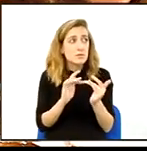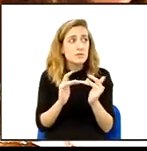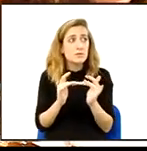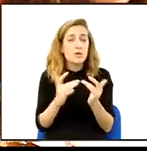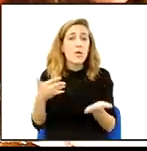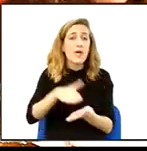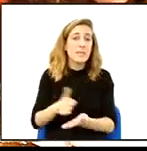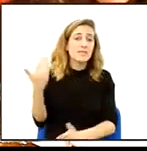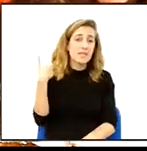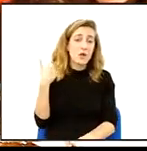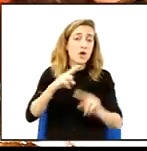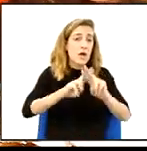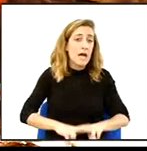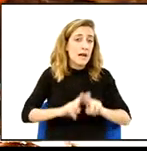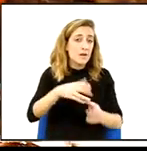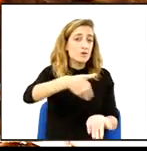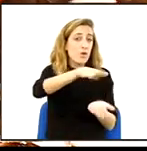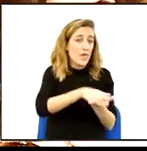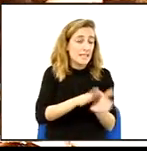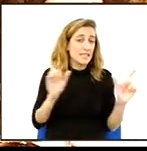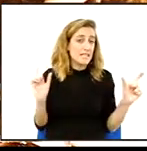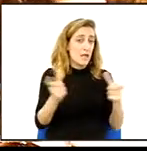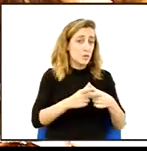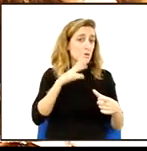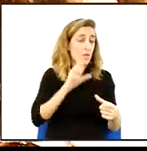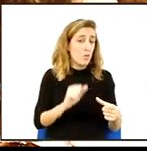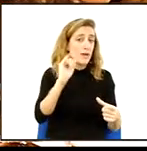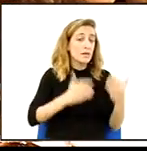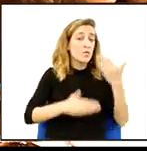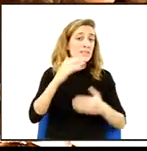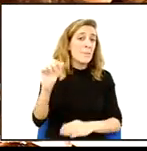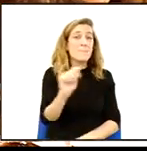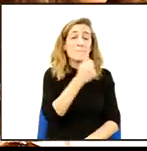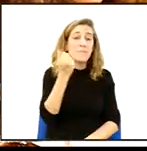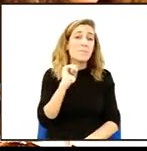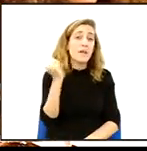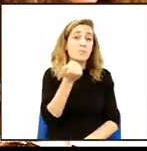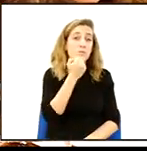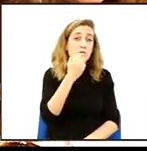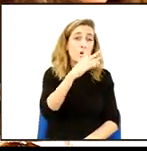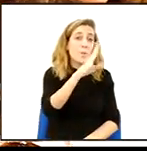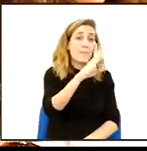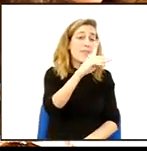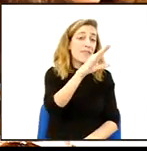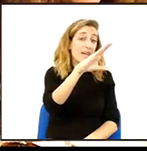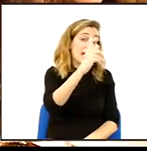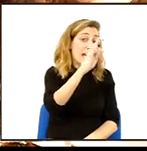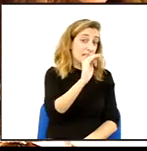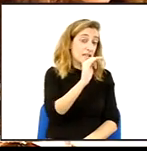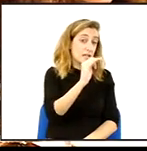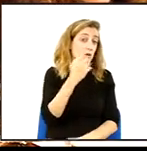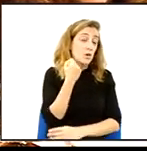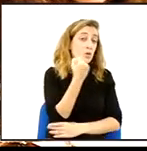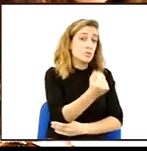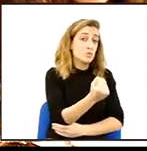mes anterior, la relació d'actes de Junta de Govern, i passem a la primera moció presentada al PDeCAT de suport a la resolució 92